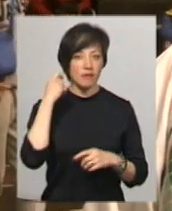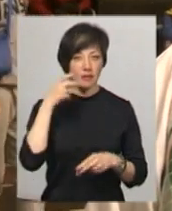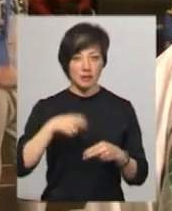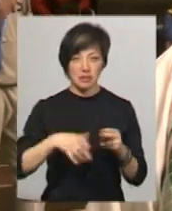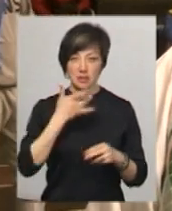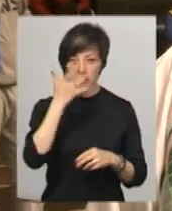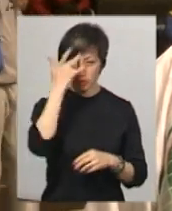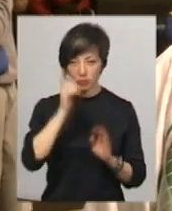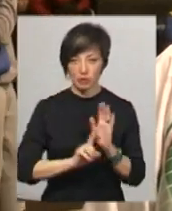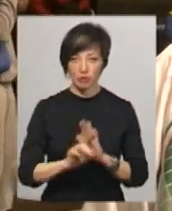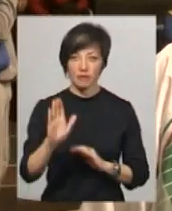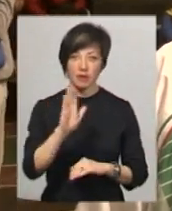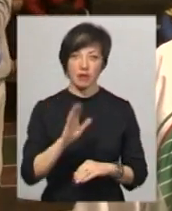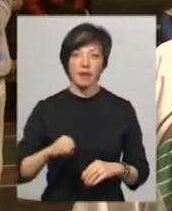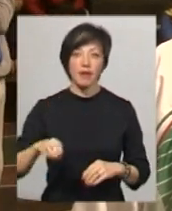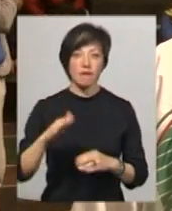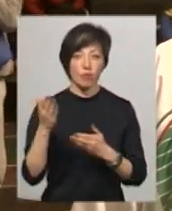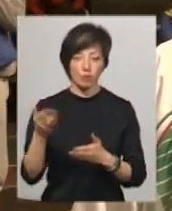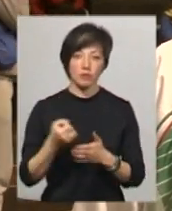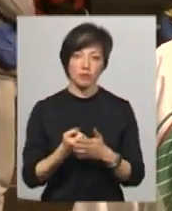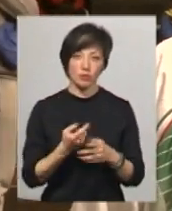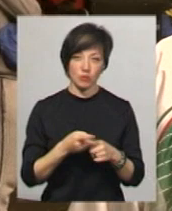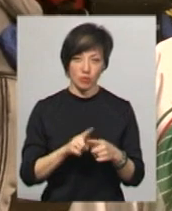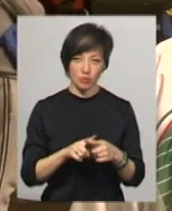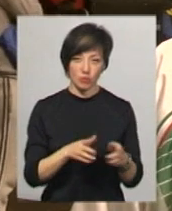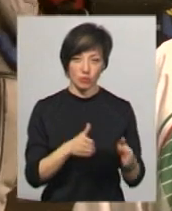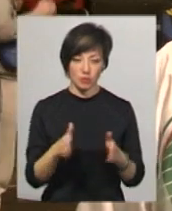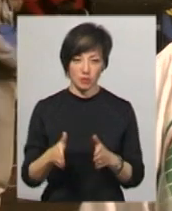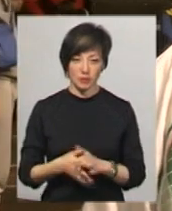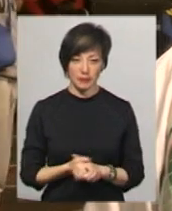літа, початок вересня – Європа. Ось до неї ми і готуємося.